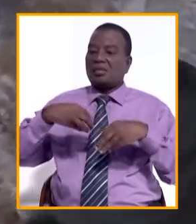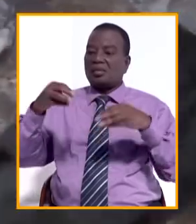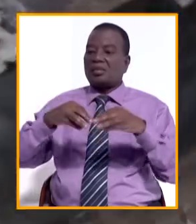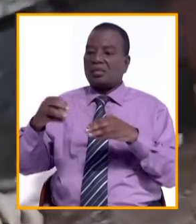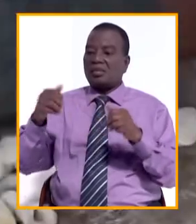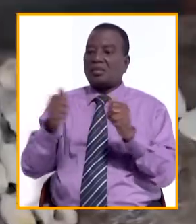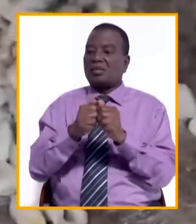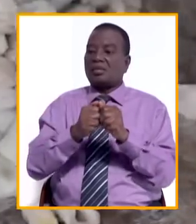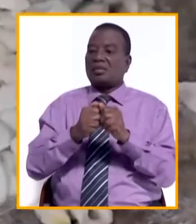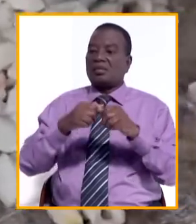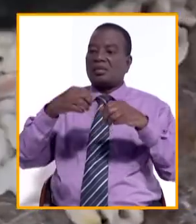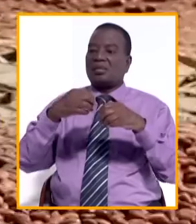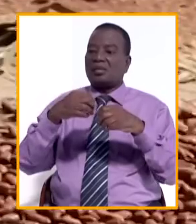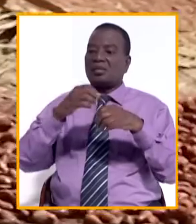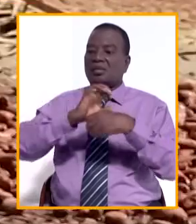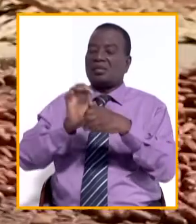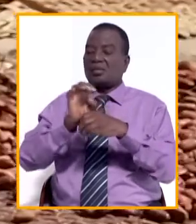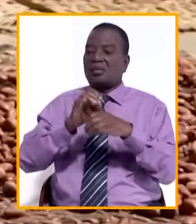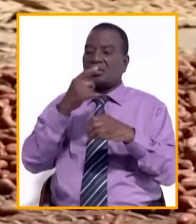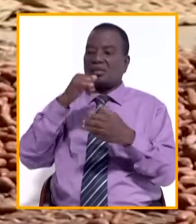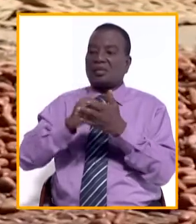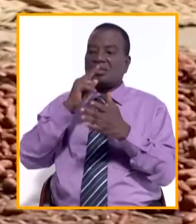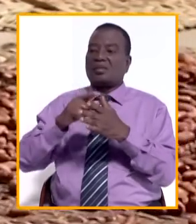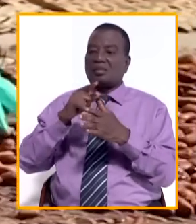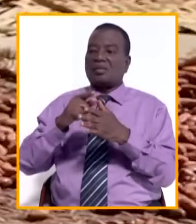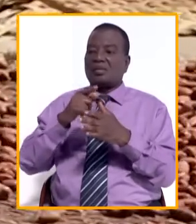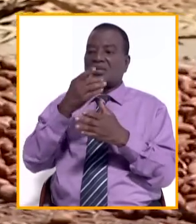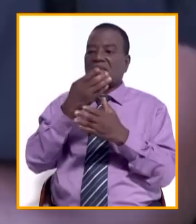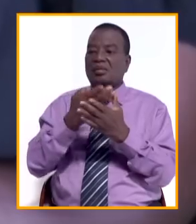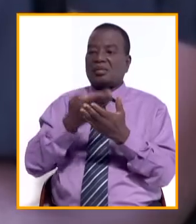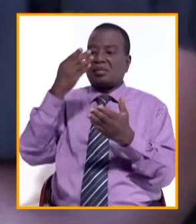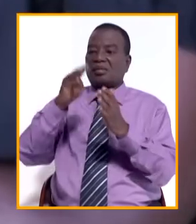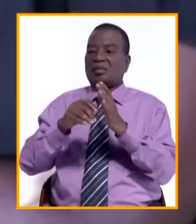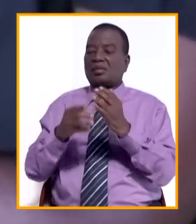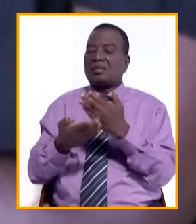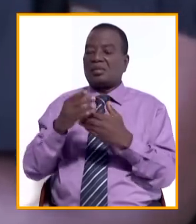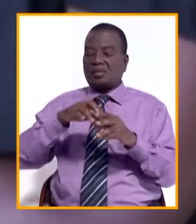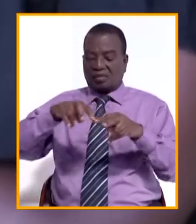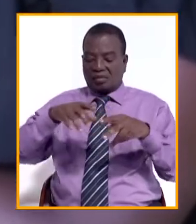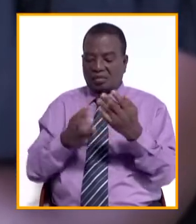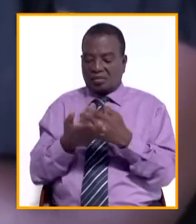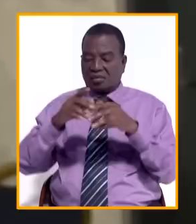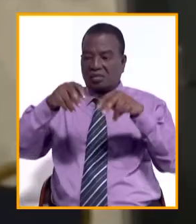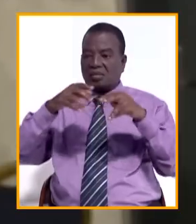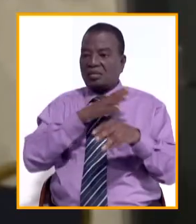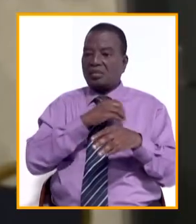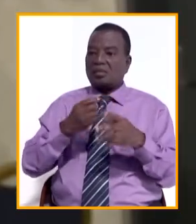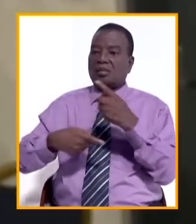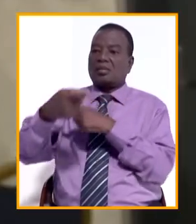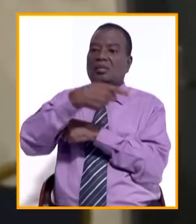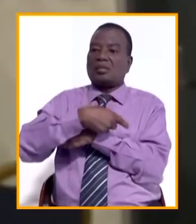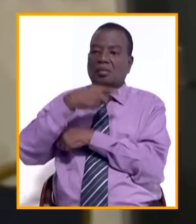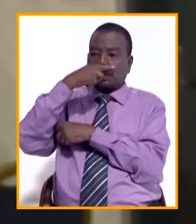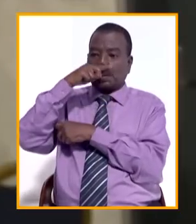'agroforesterie et le cacao bio constituent des sources de financement à explorer par les producteurs de cacao. Aujourd'hui,